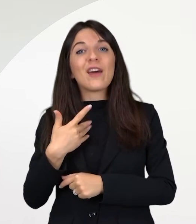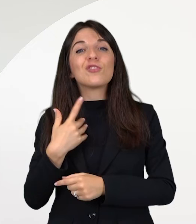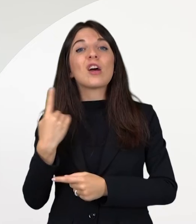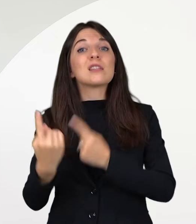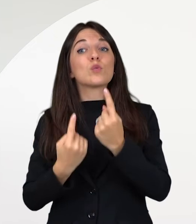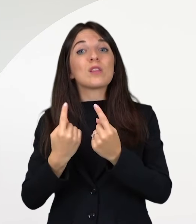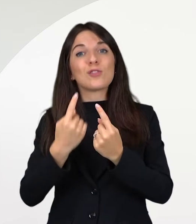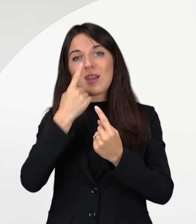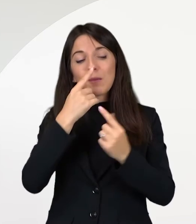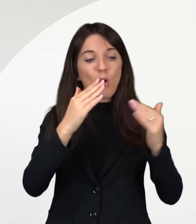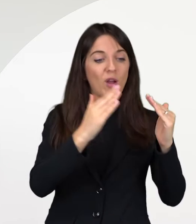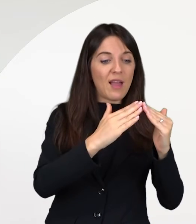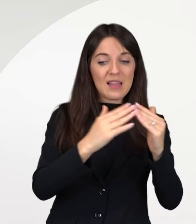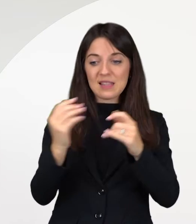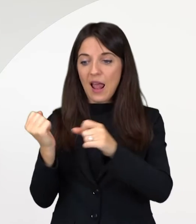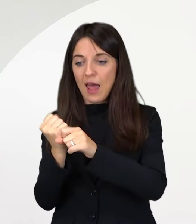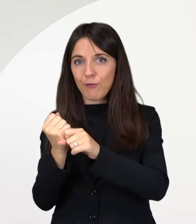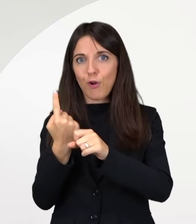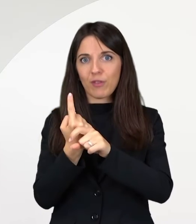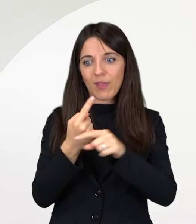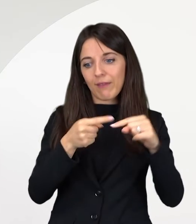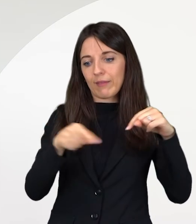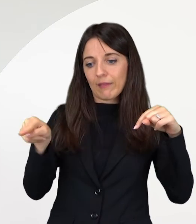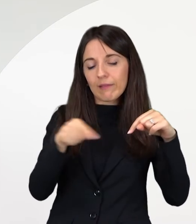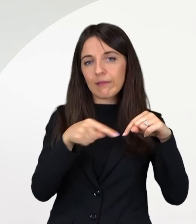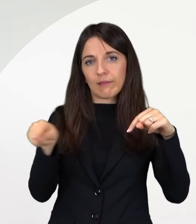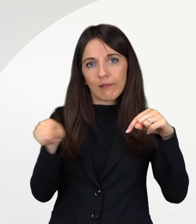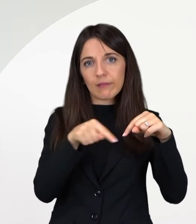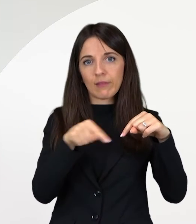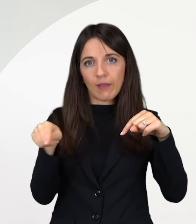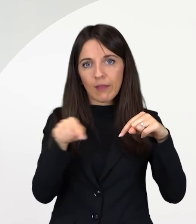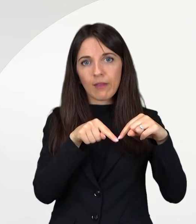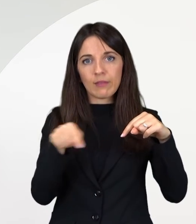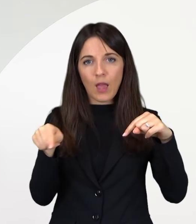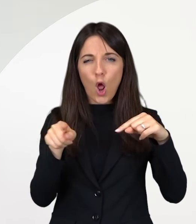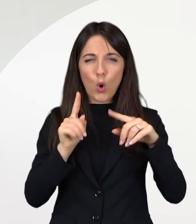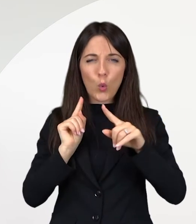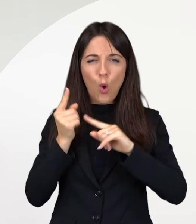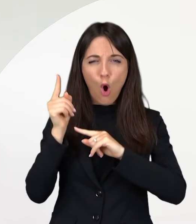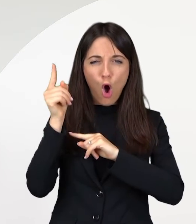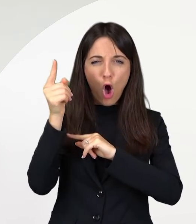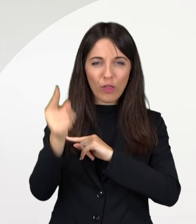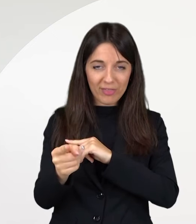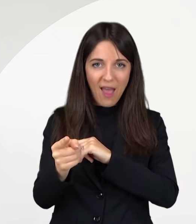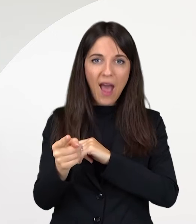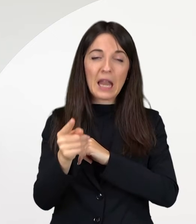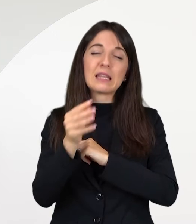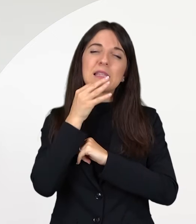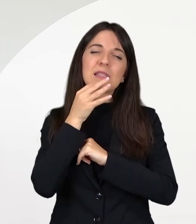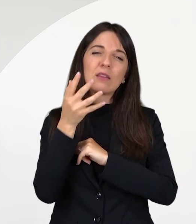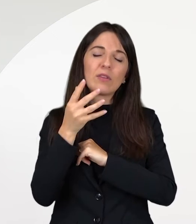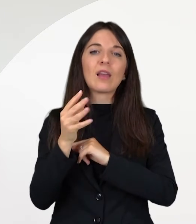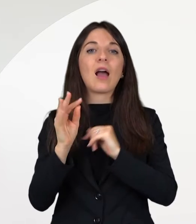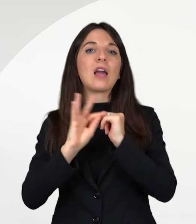e sono quando la donna si trova a vivere una condizione di pendolare e quindi è costretta